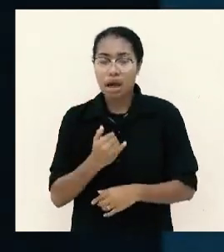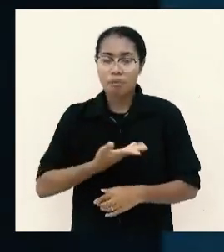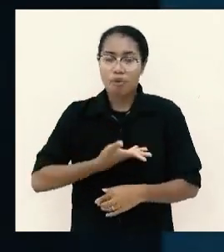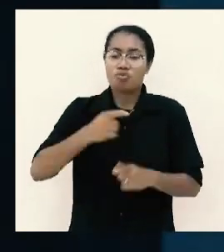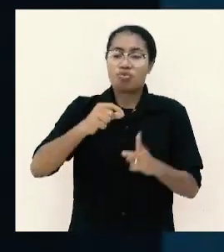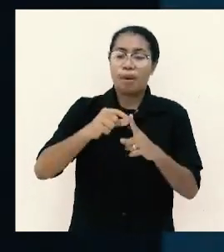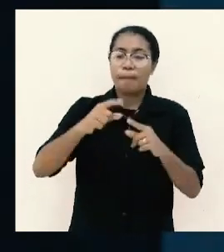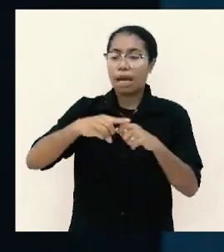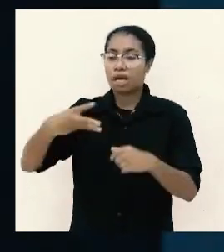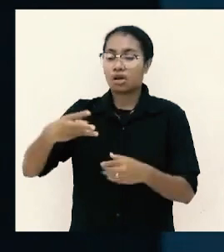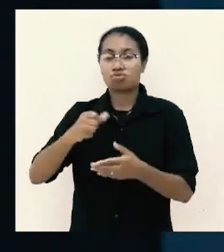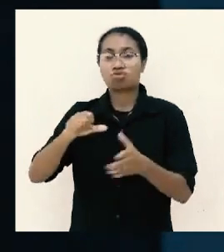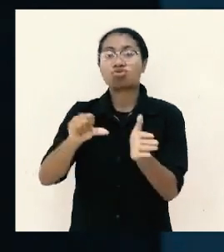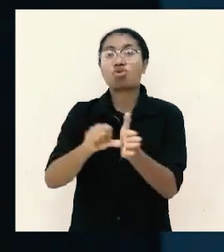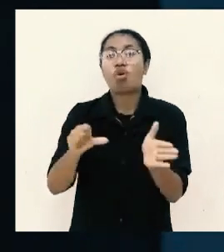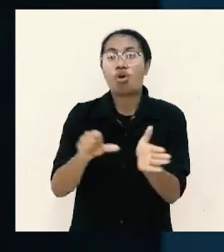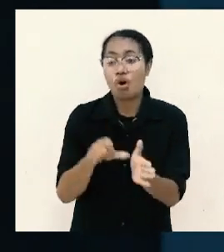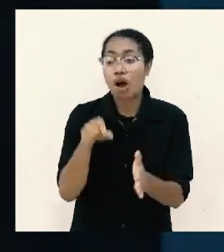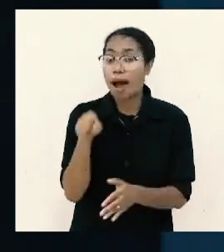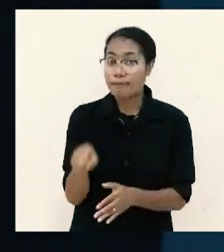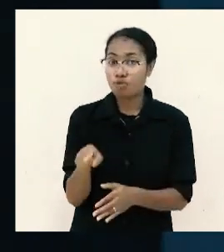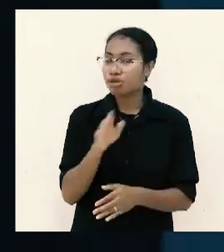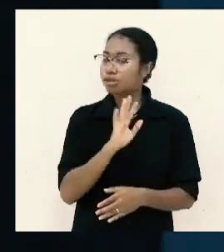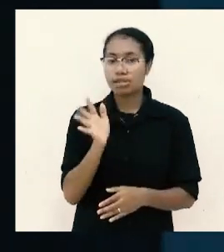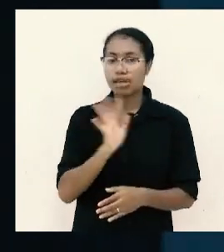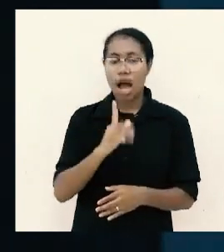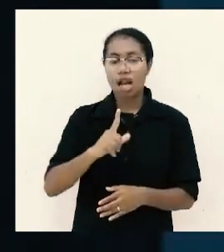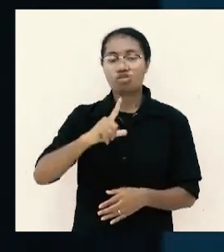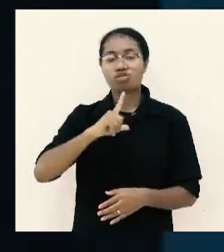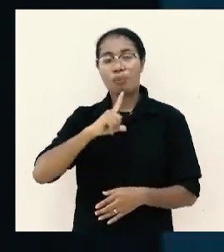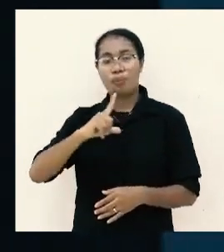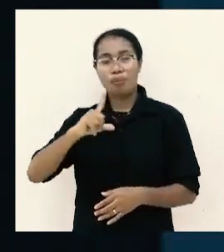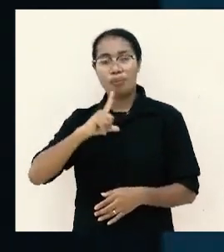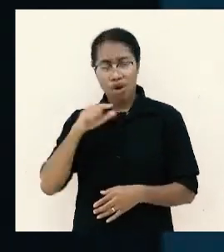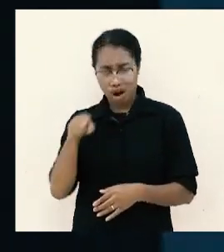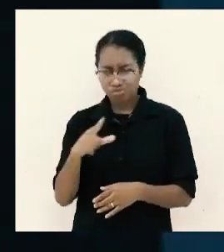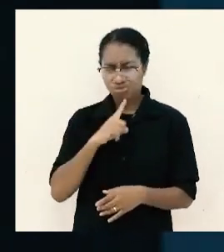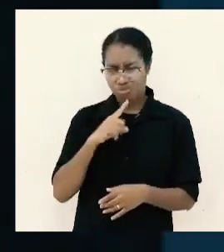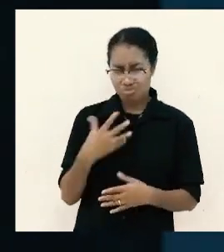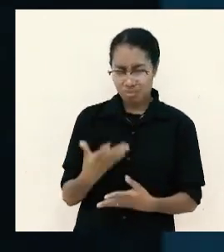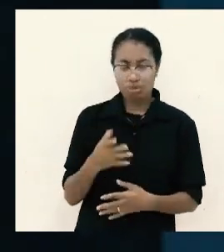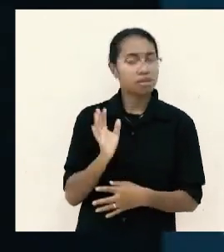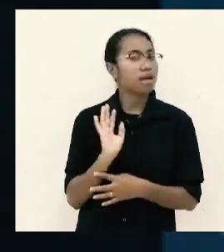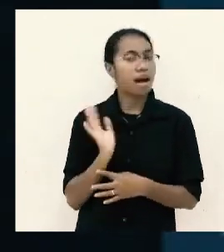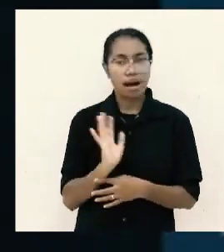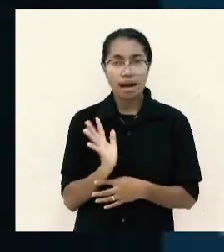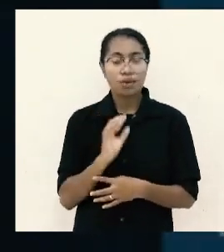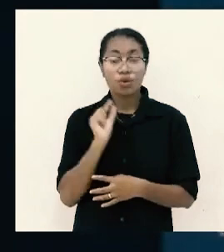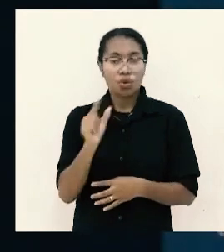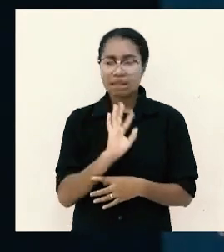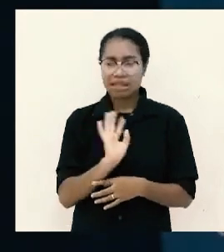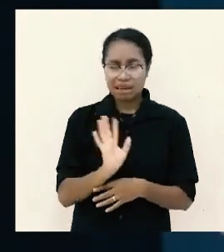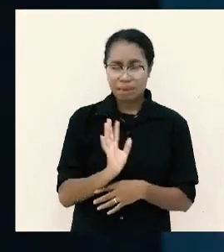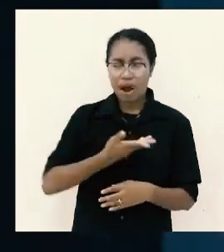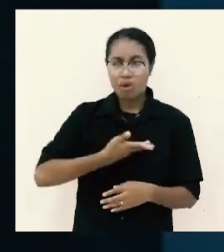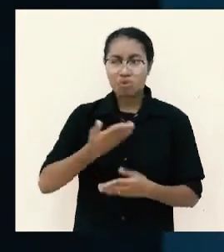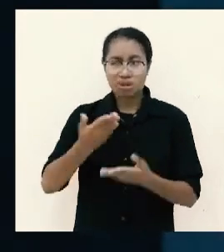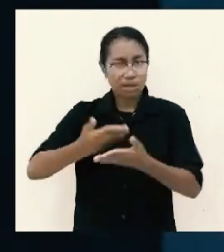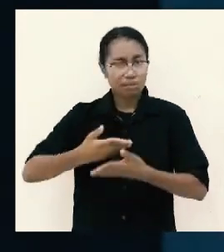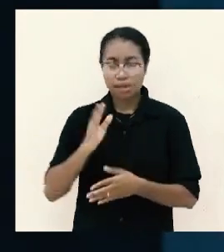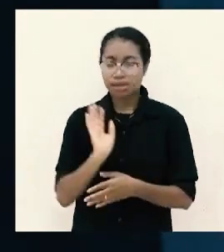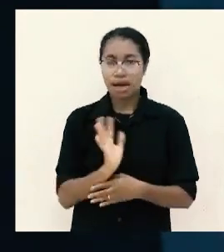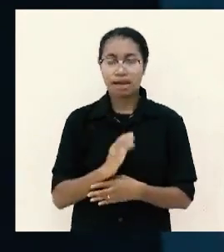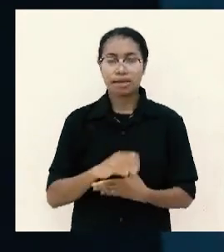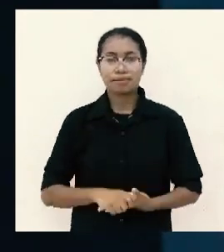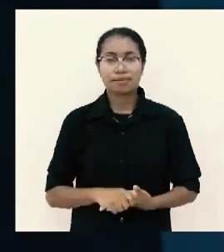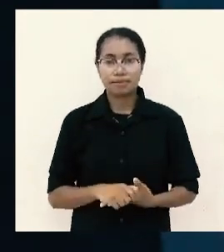menolong saudara jangan sombong untuk tidak menerimanya karena